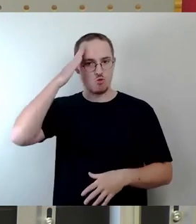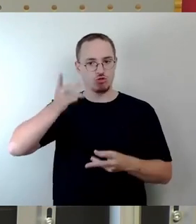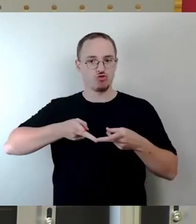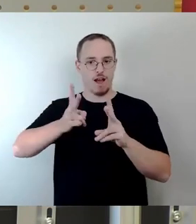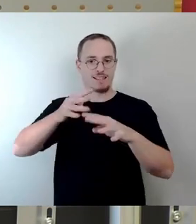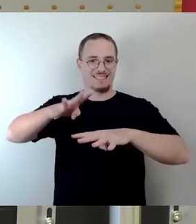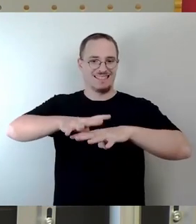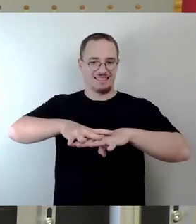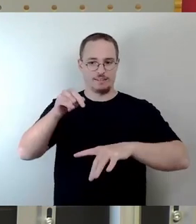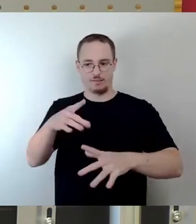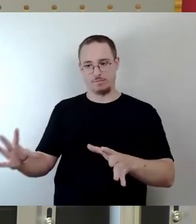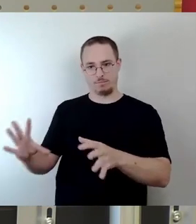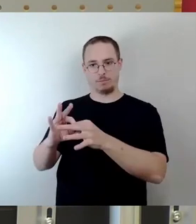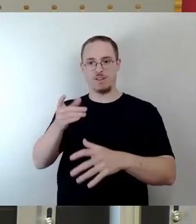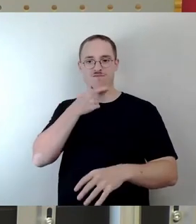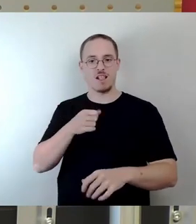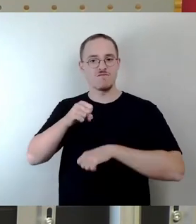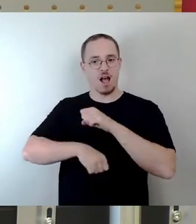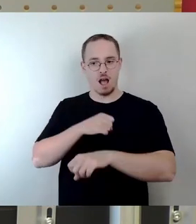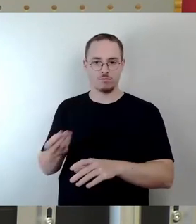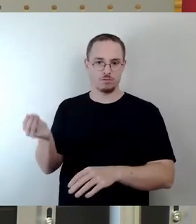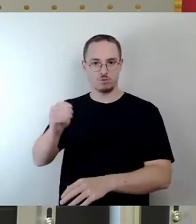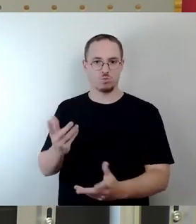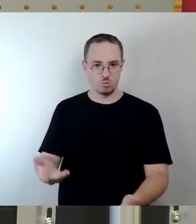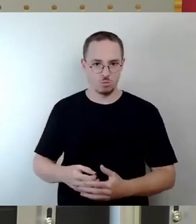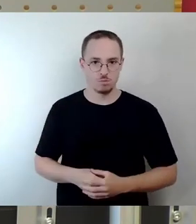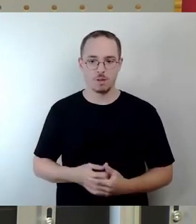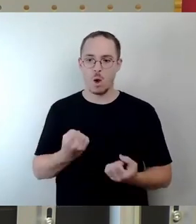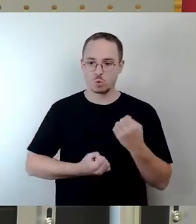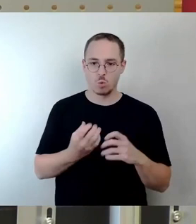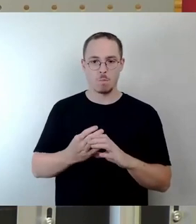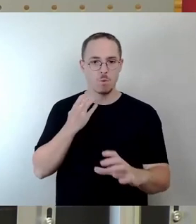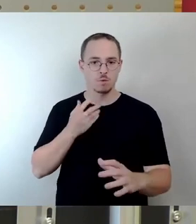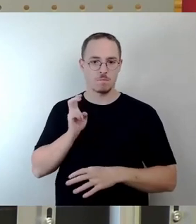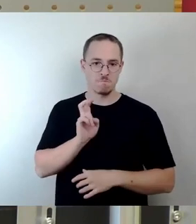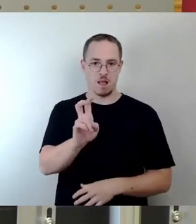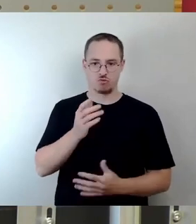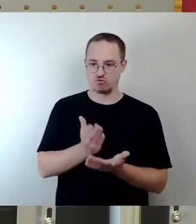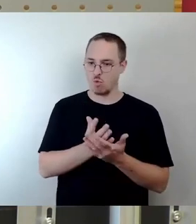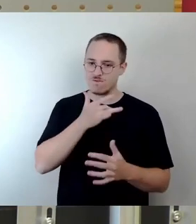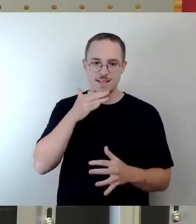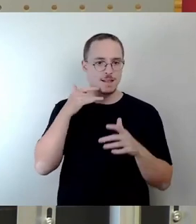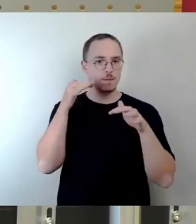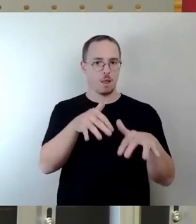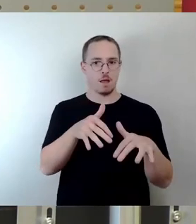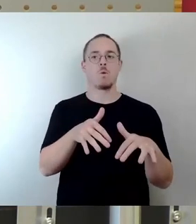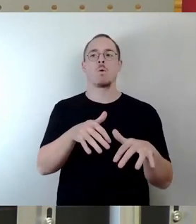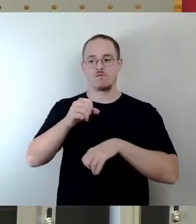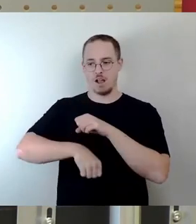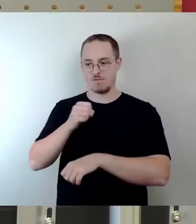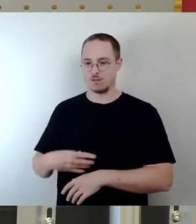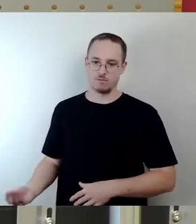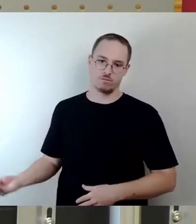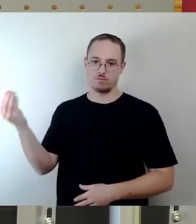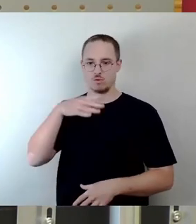Dort, wo also ohnehin schon eine hohe Verkehrsdichte mit Autos, Bahnen und Bussen ist, werden mit diesem Konzept auch noch die Radfahrer hingeführt. Weil es